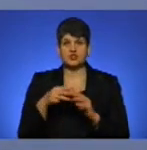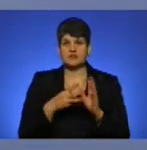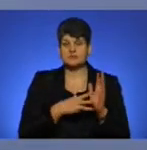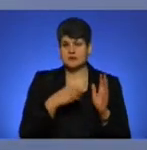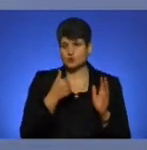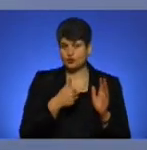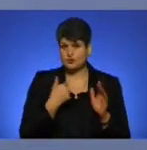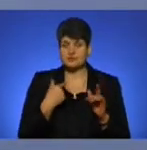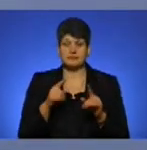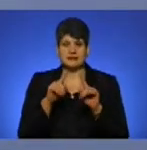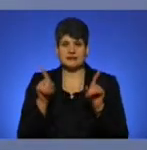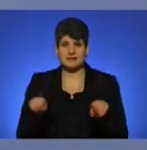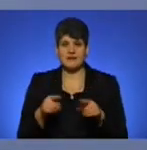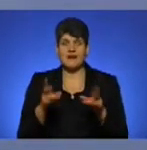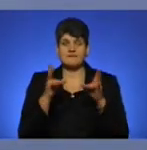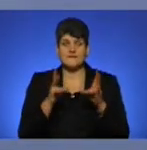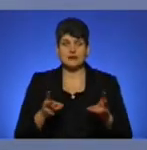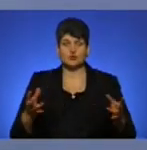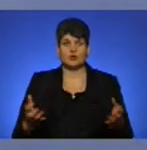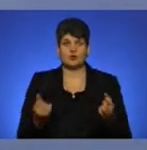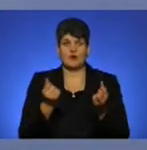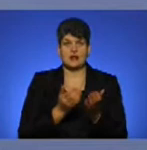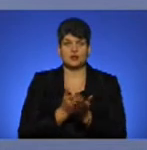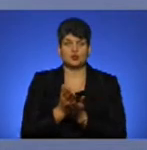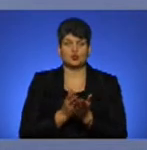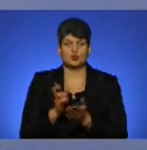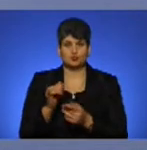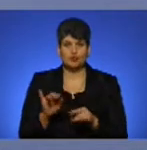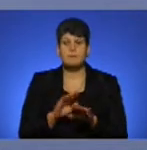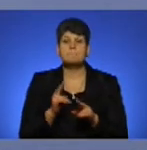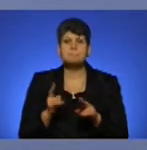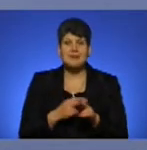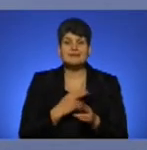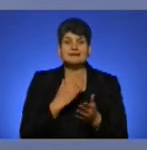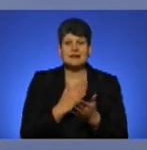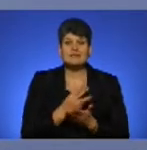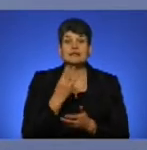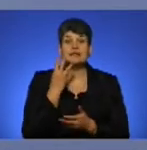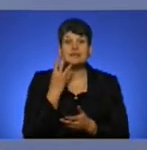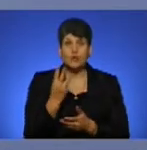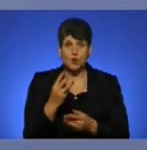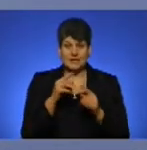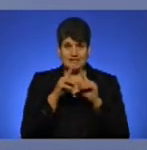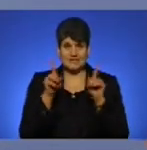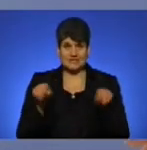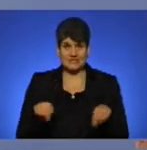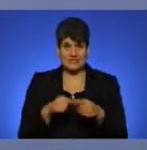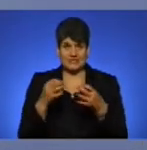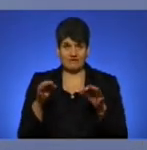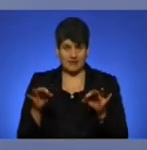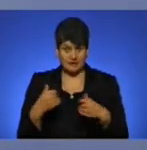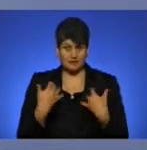сертифікували аварійну рятувальну службу. Без наявності цих трьох сертифікатів, про які я тільки що сказав,